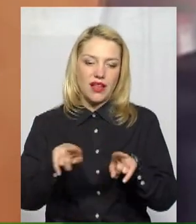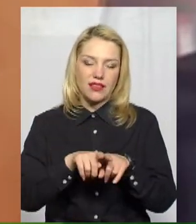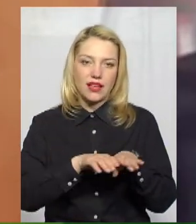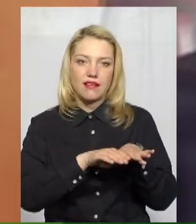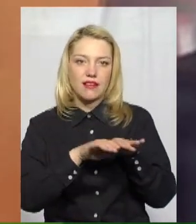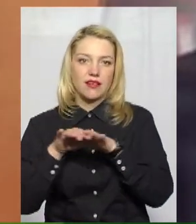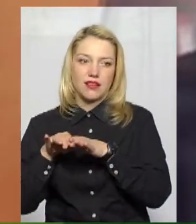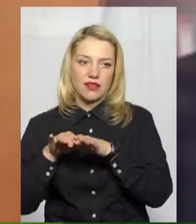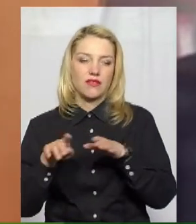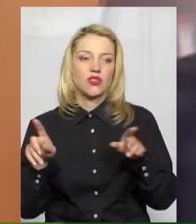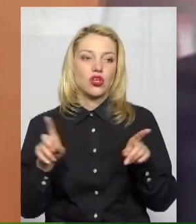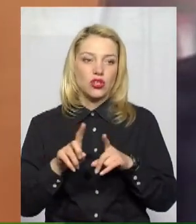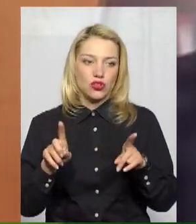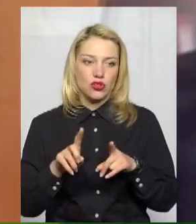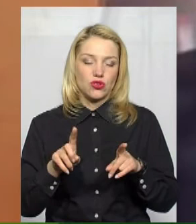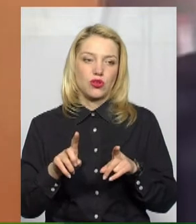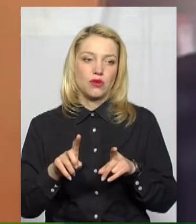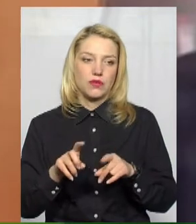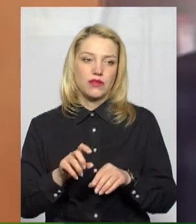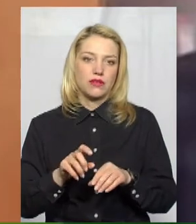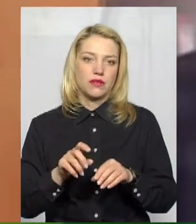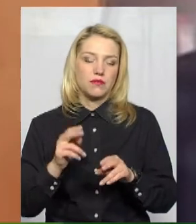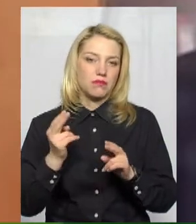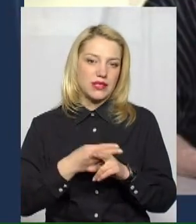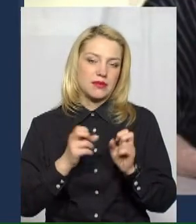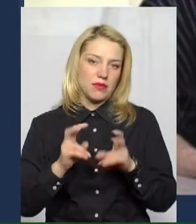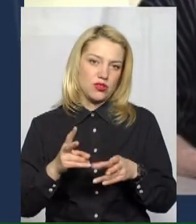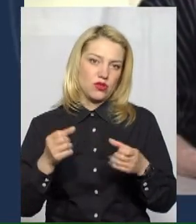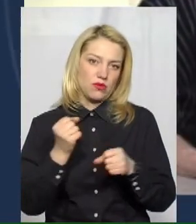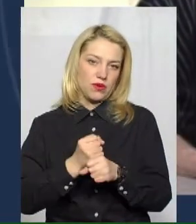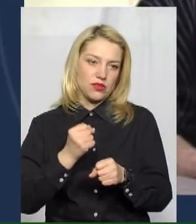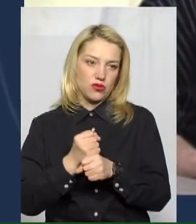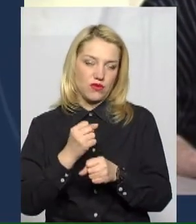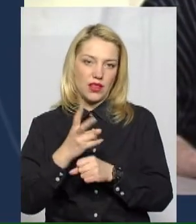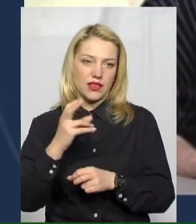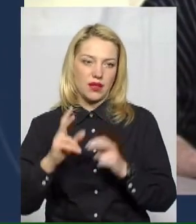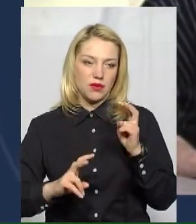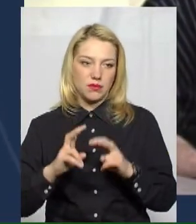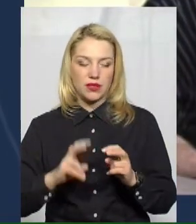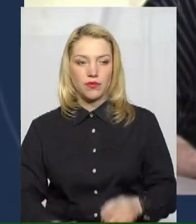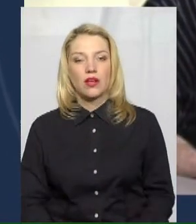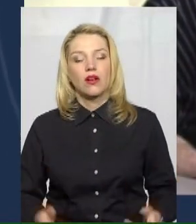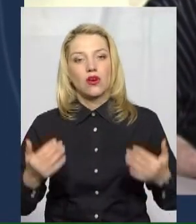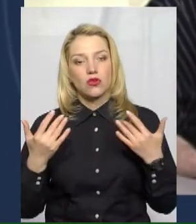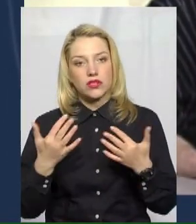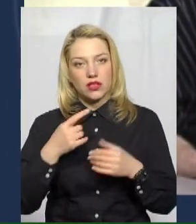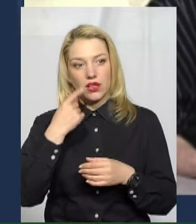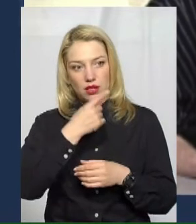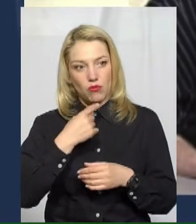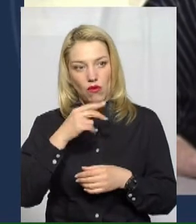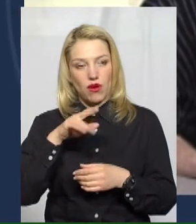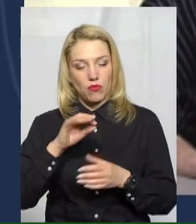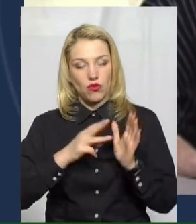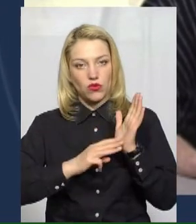працю підприємства. Кажіть, оскільки все одно йдеться там про 80